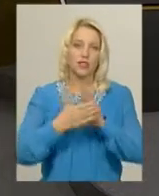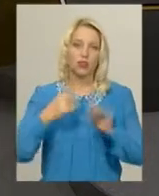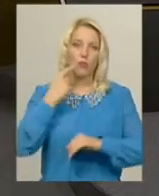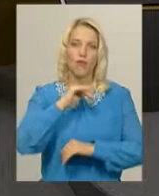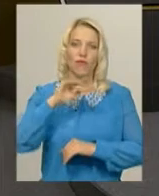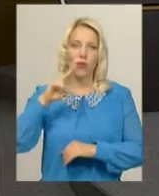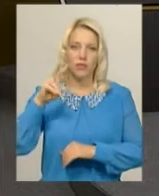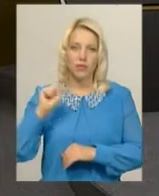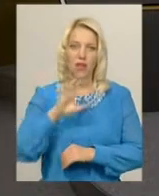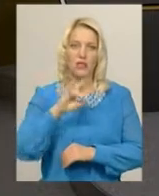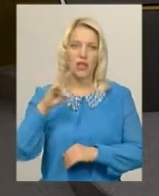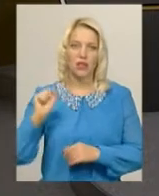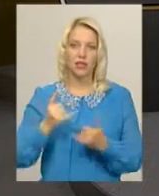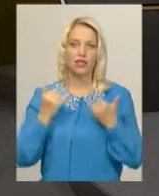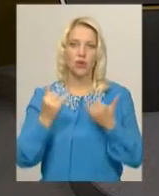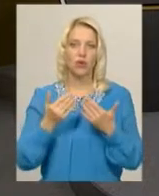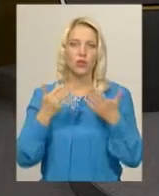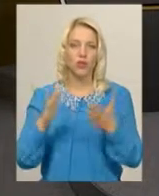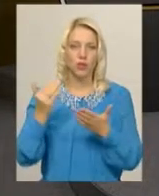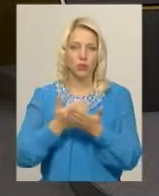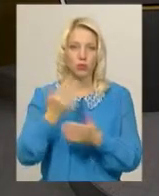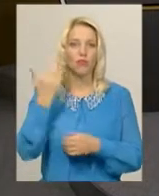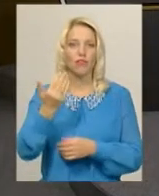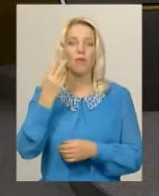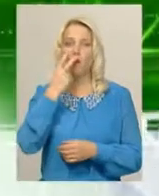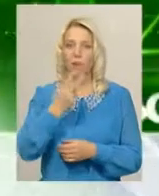Оксана Фіновська. Сьогодні випуску ви почуєте.